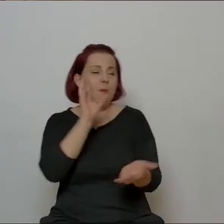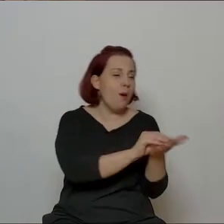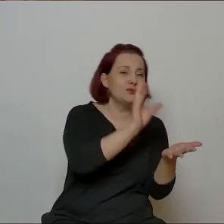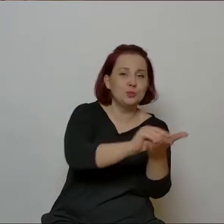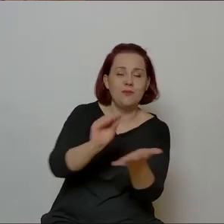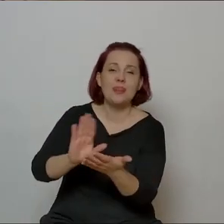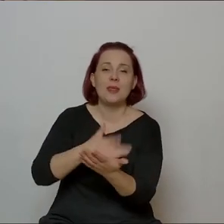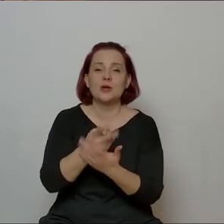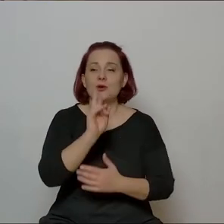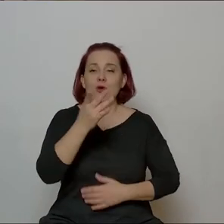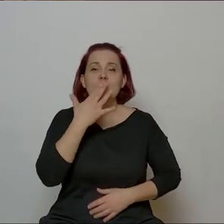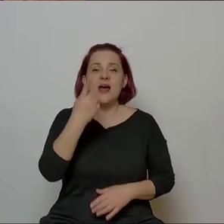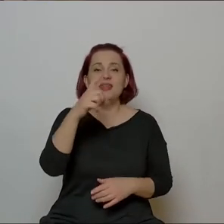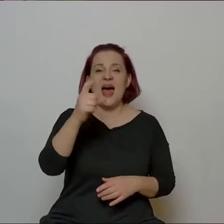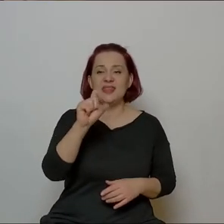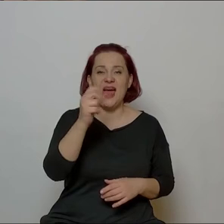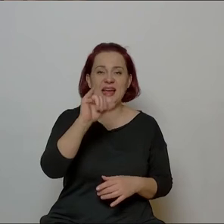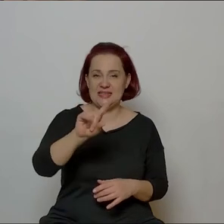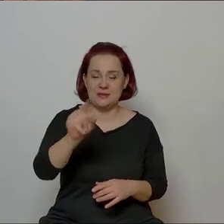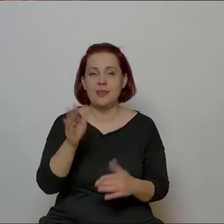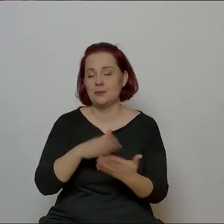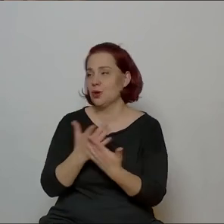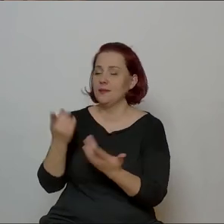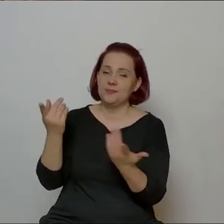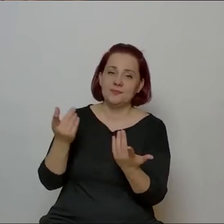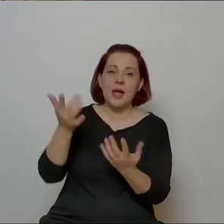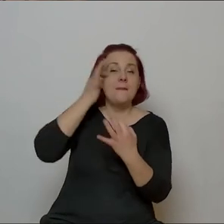Państwu powiedzieć była śmieszna historia, Pani Gallowa właśnie